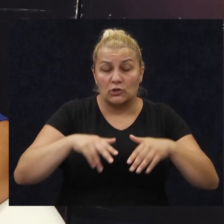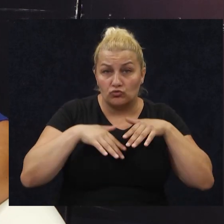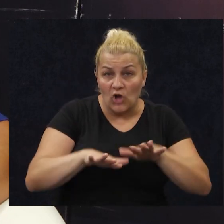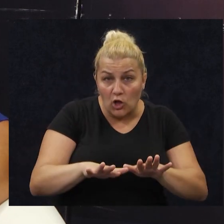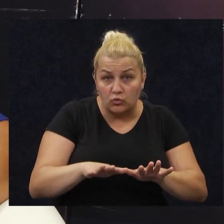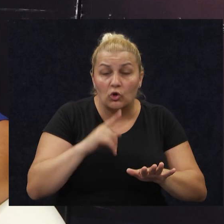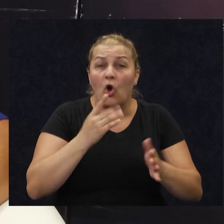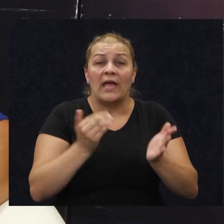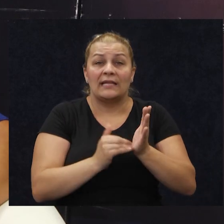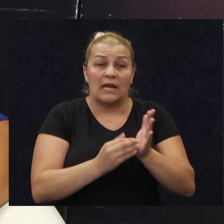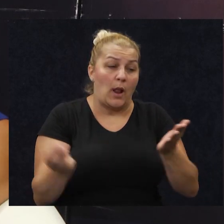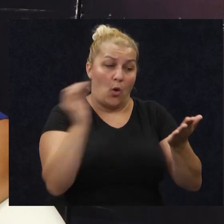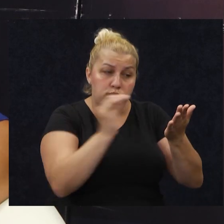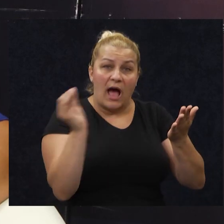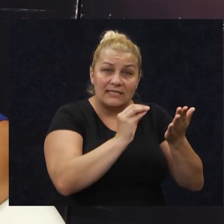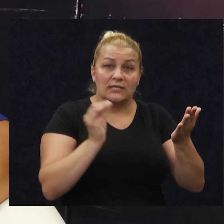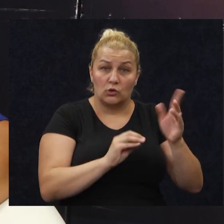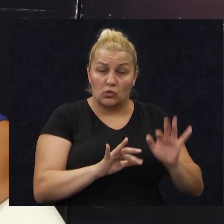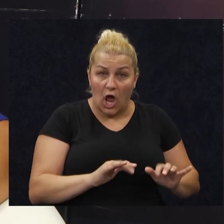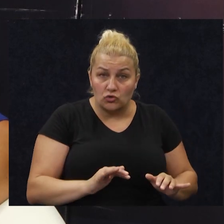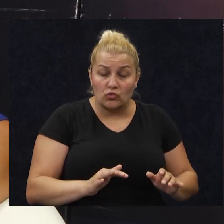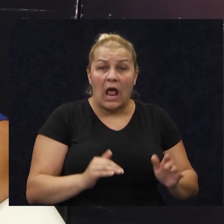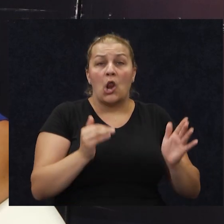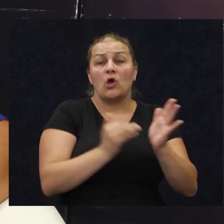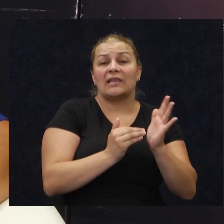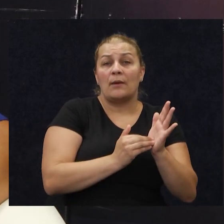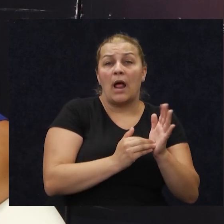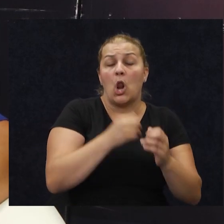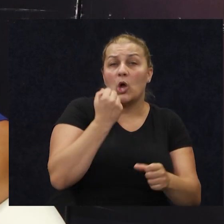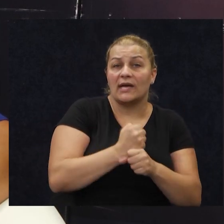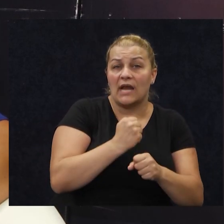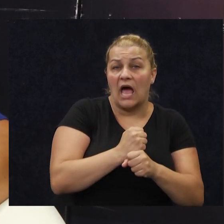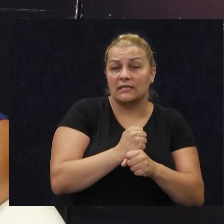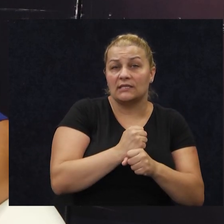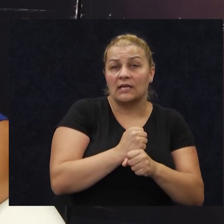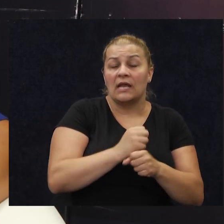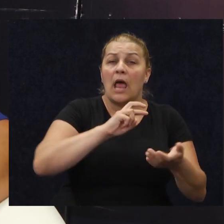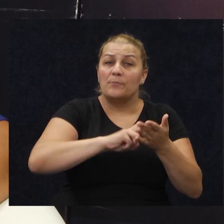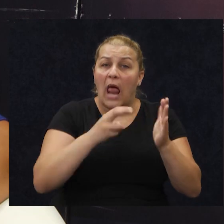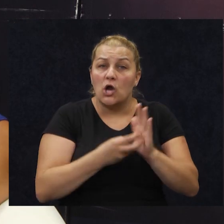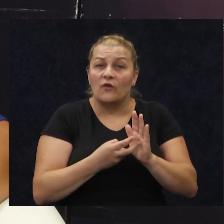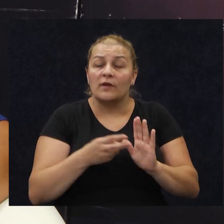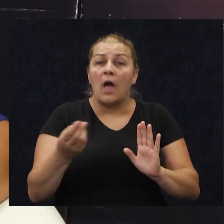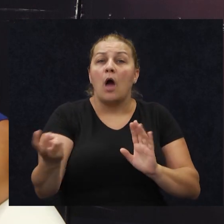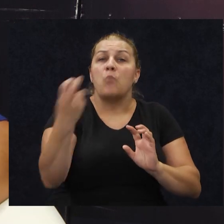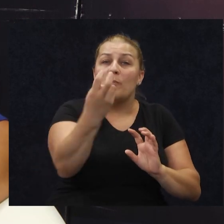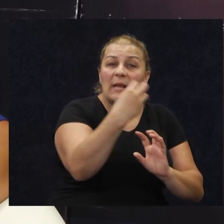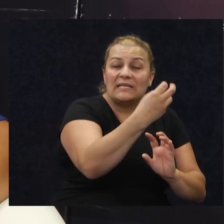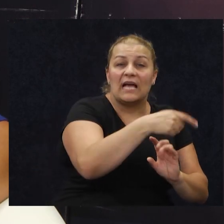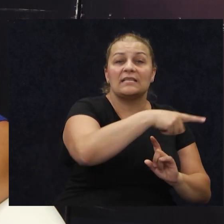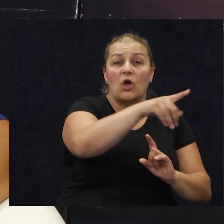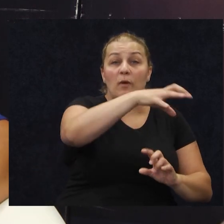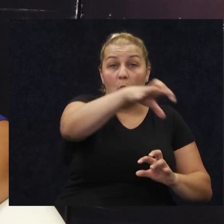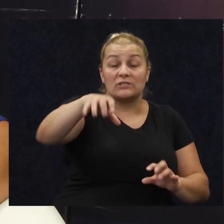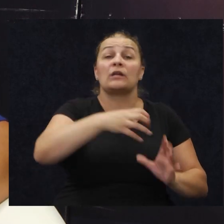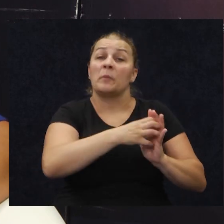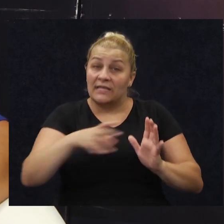koje je tribalo ubaciti u računalo, trebalo je raditi na planovima mobilizacije, da bi postrojeva i dalje